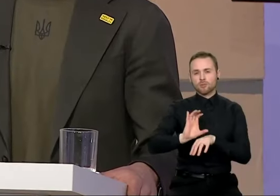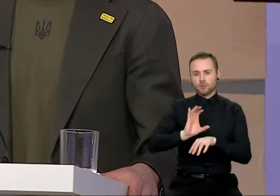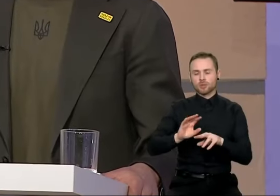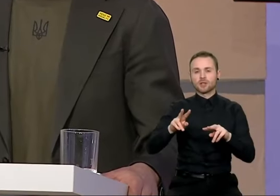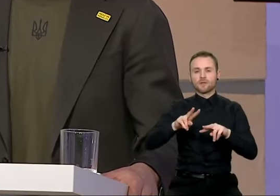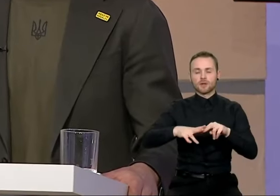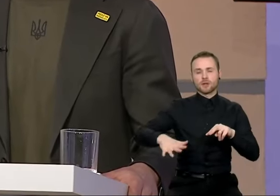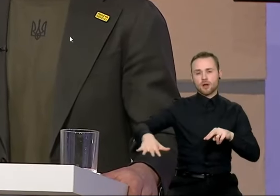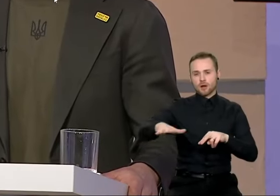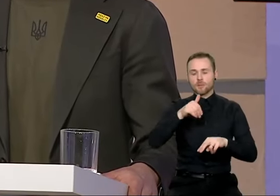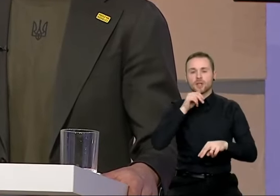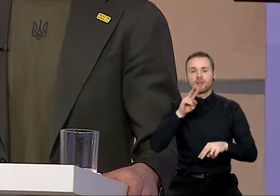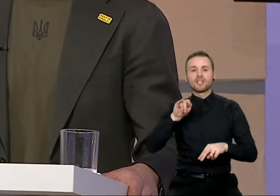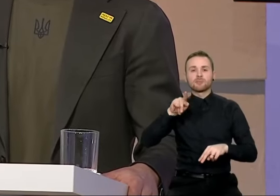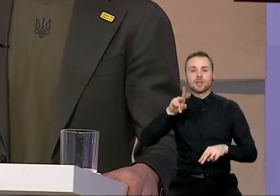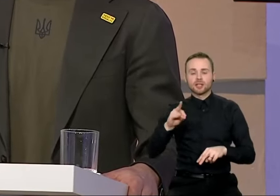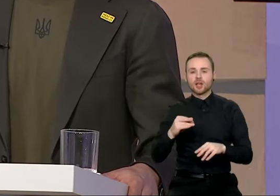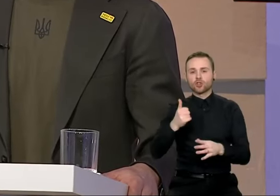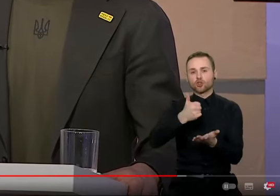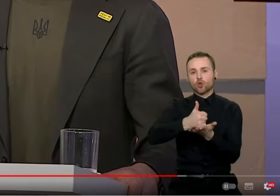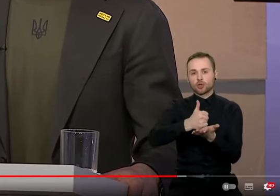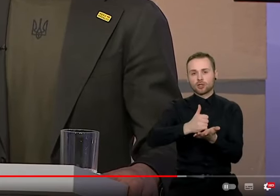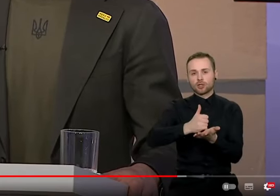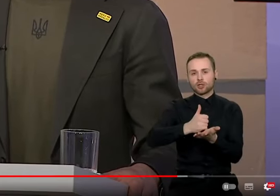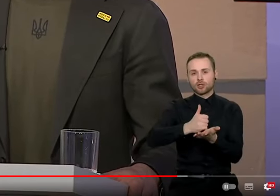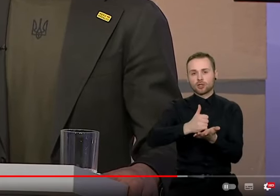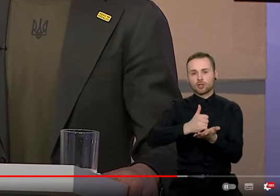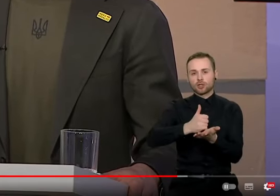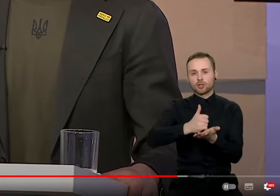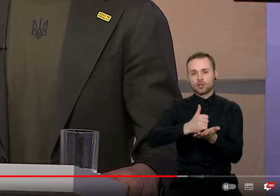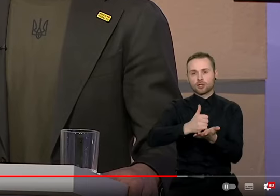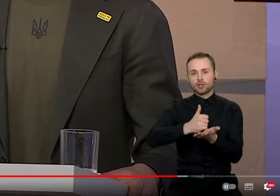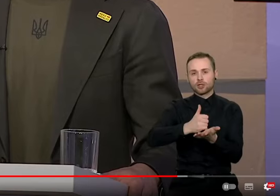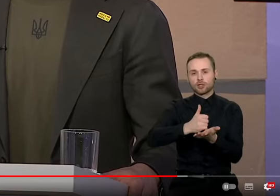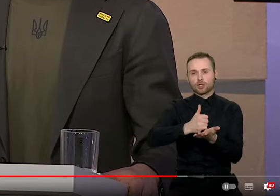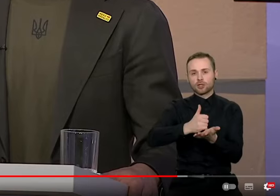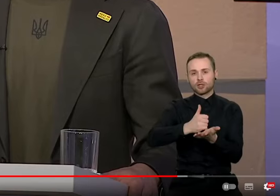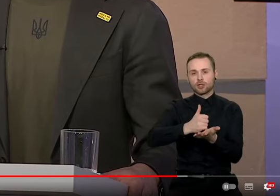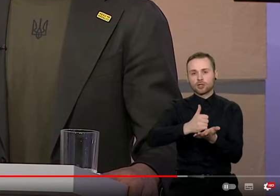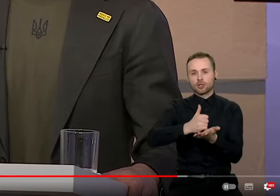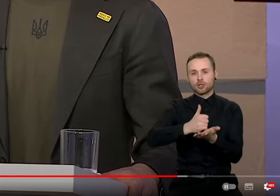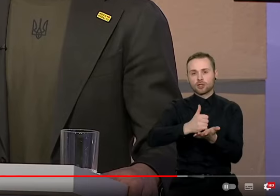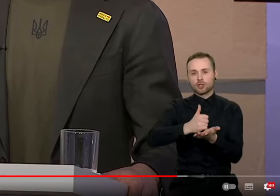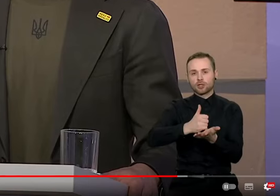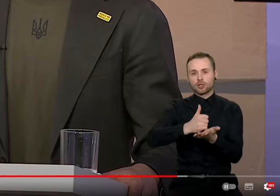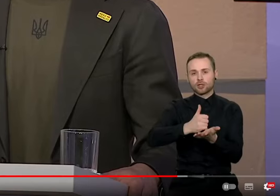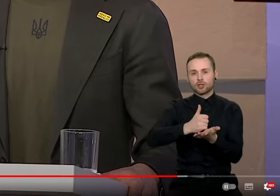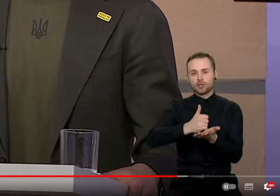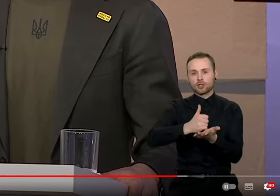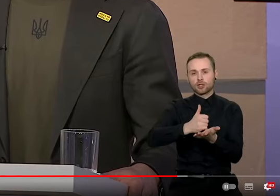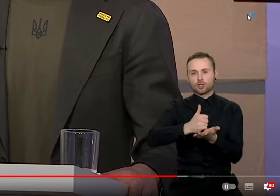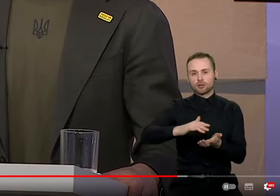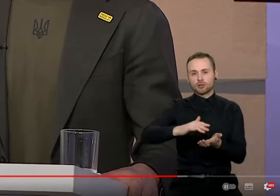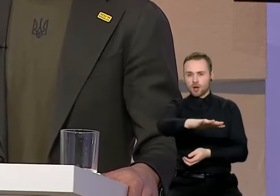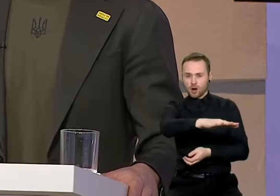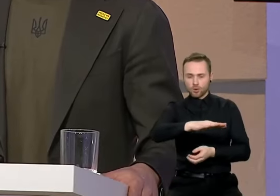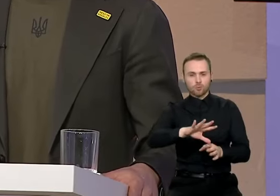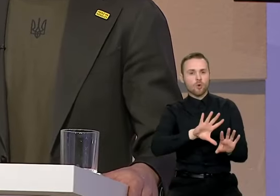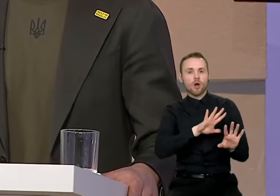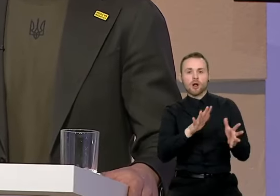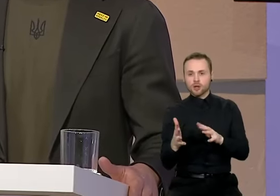konvercijas, tokias kaip Vilkvedės, tuoties rajonas, nes tik tada, kai... Ką reiškia drėka? Kai jie sako miesto drėka, ką tai reiškia?